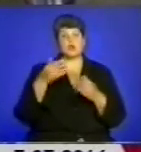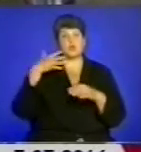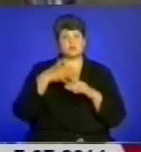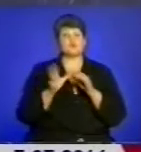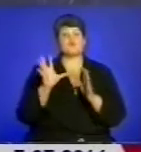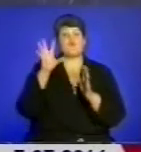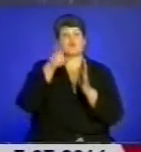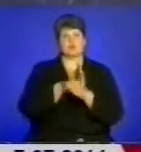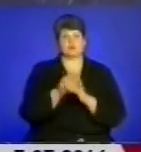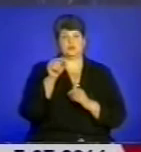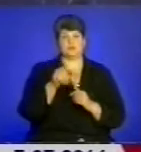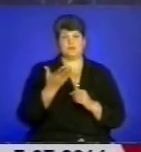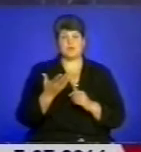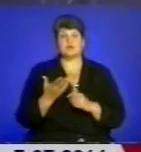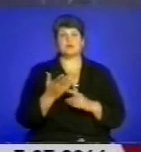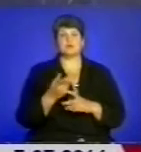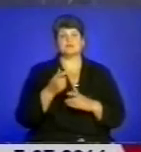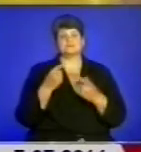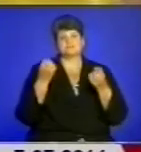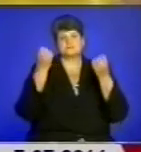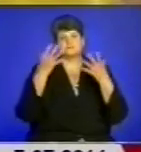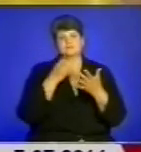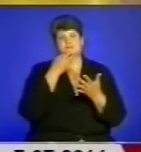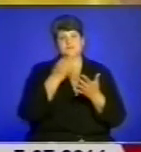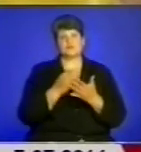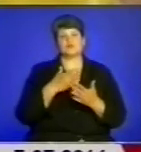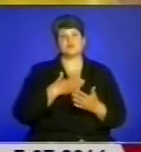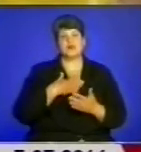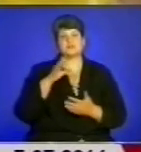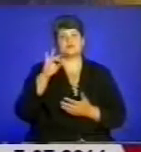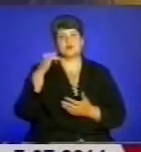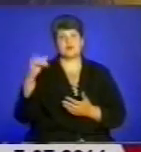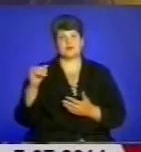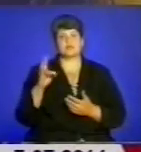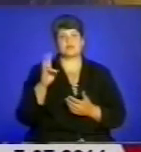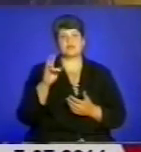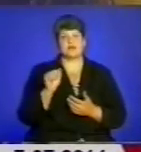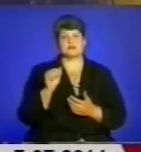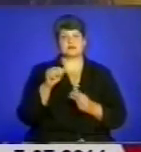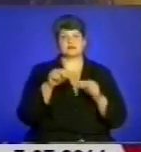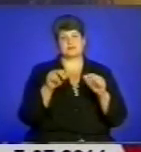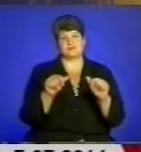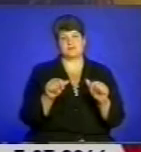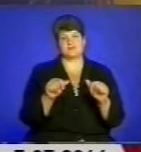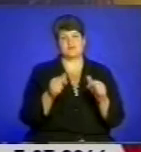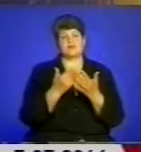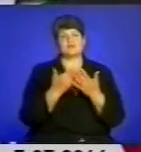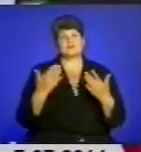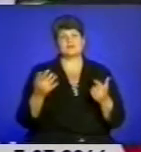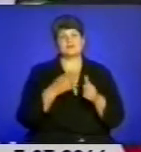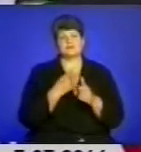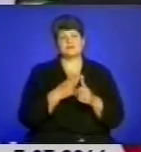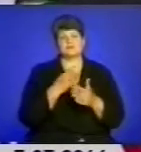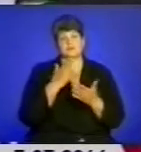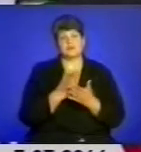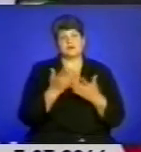символи. Символічно назвав виставку Микола Шевчук у нашій мраї на землі. Вистовка так називається, тому що так воно